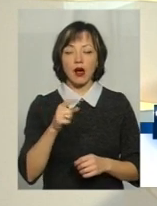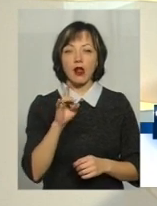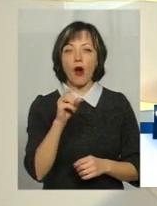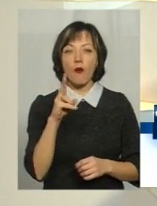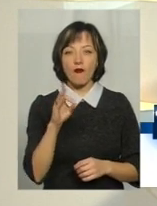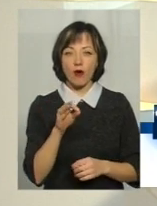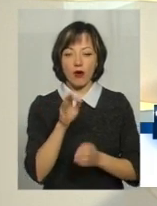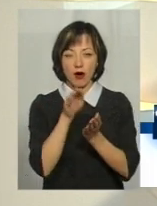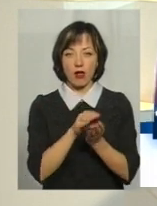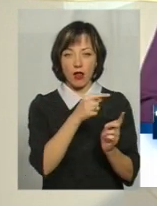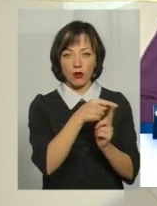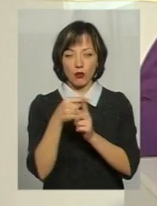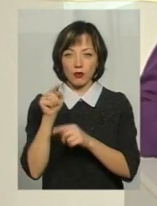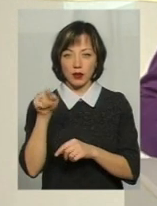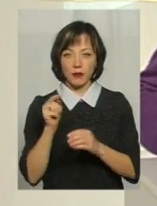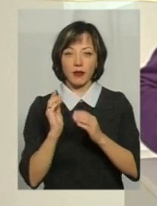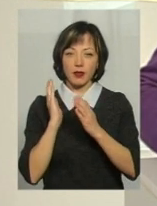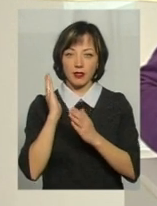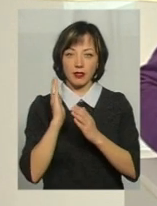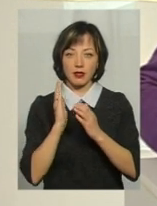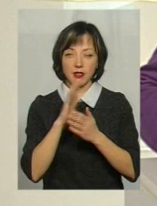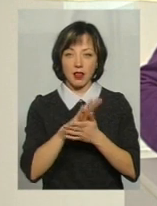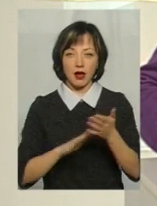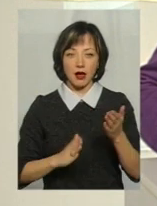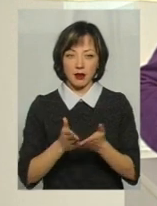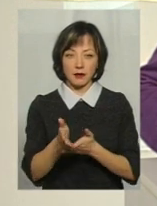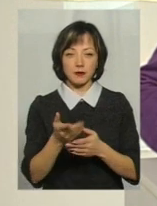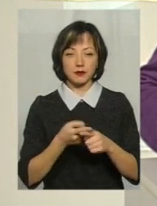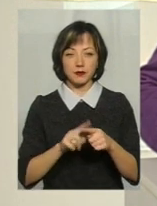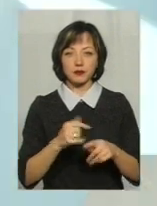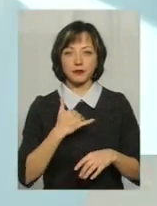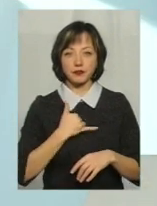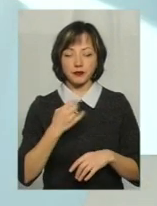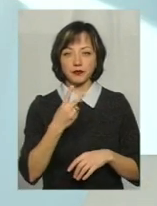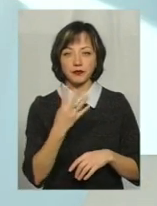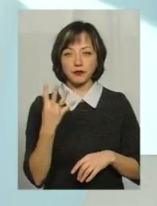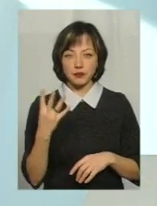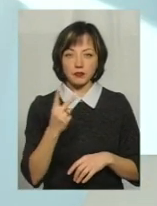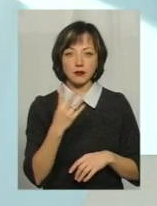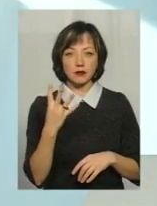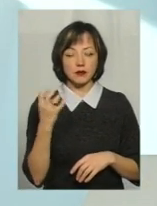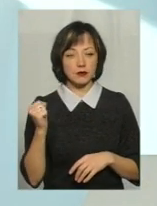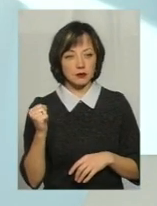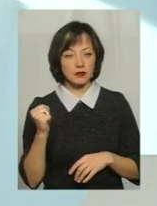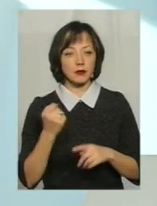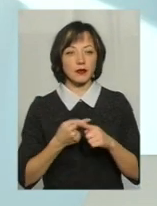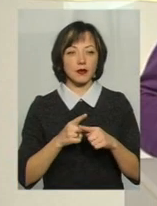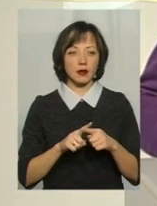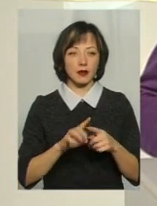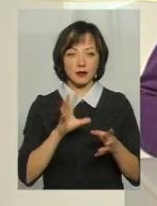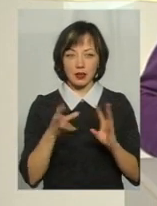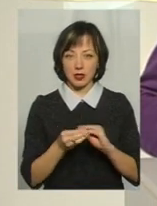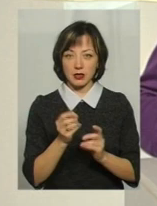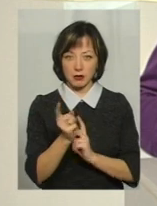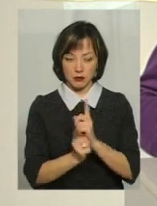мабуть, щоб він туди далі їхав. це в нас... Так, це 24-24А. А він взагалі